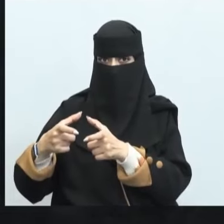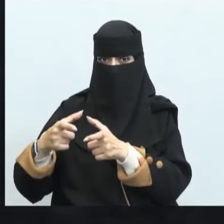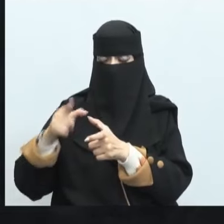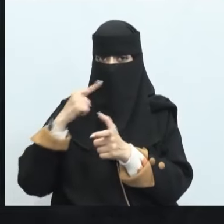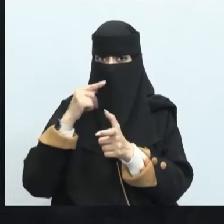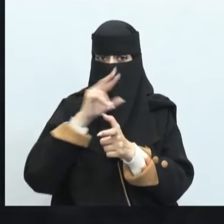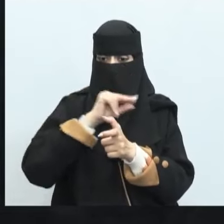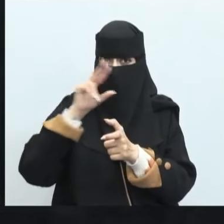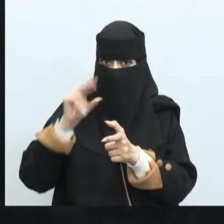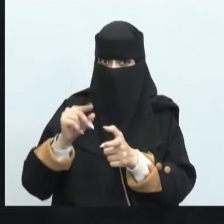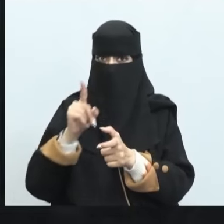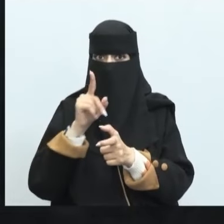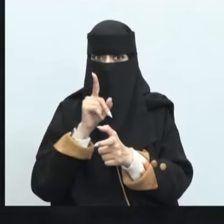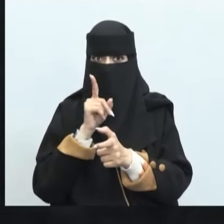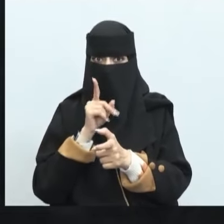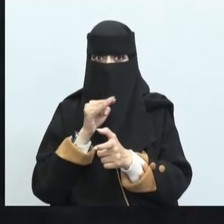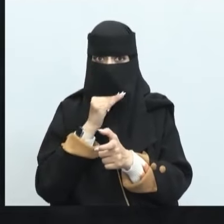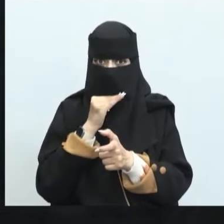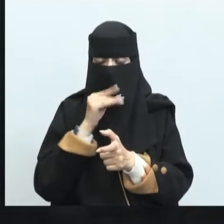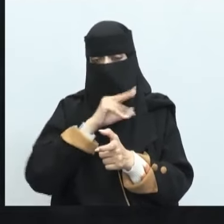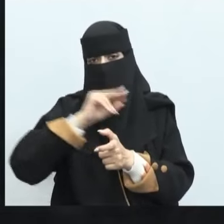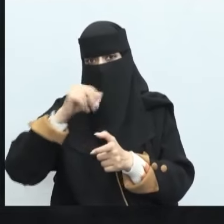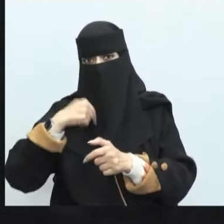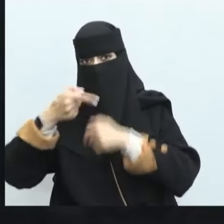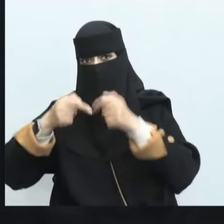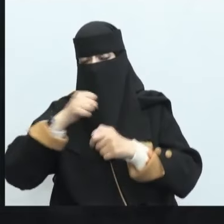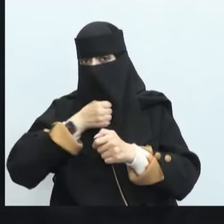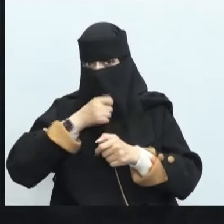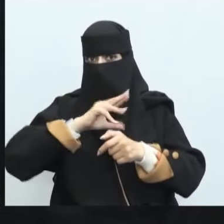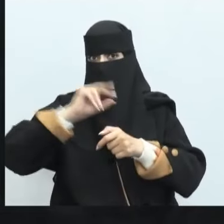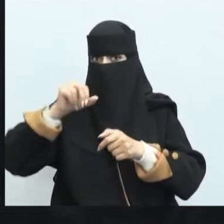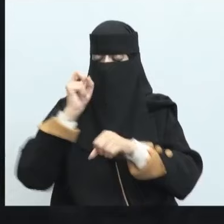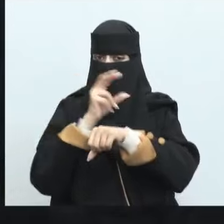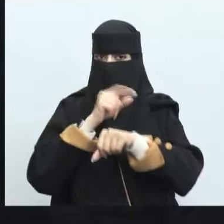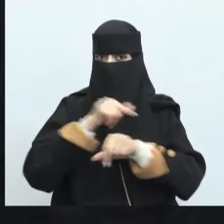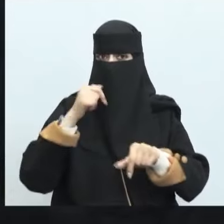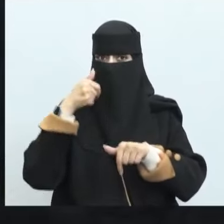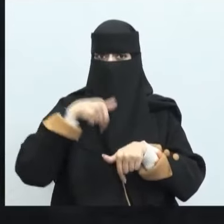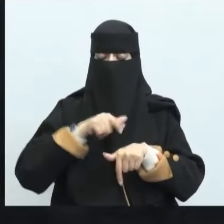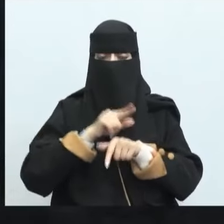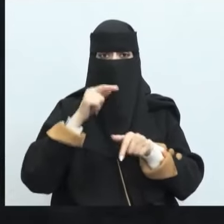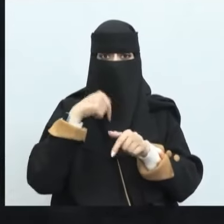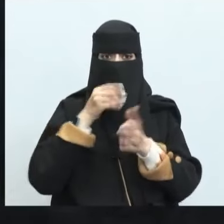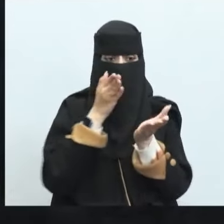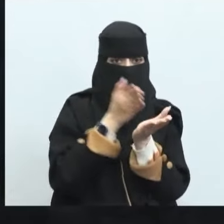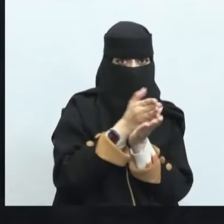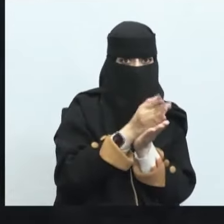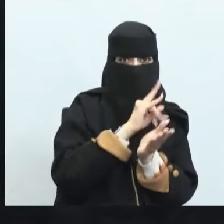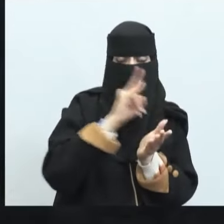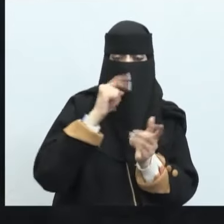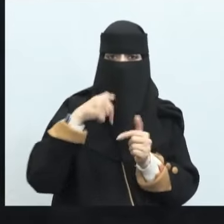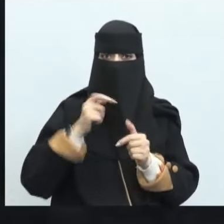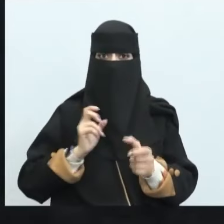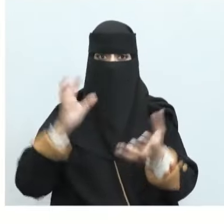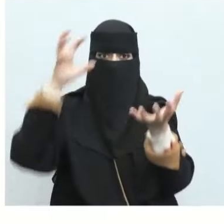بإمامنا ونسير خلفه إذ لا يمين مع الهوى أحلامها لا يطبعون مع أن لا تدنس أعراضهم لا أحد يستطيع أن يغزون إننا نحن